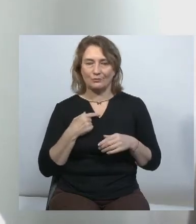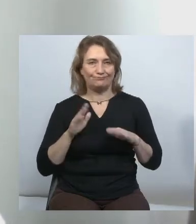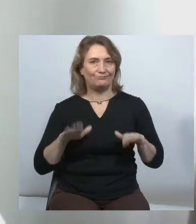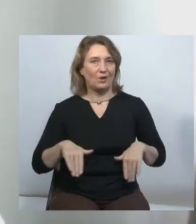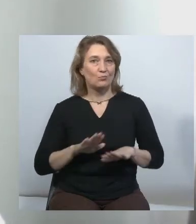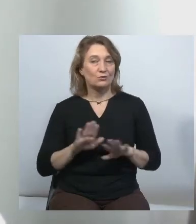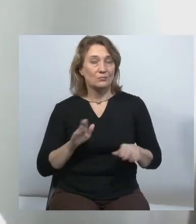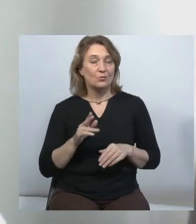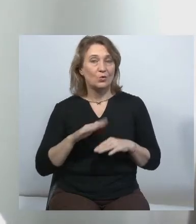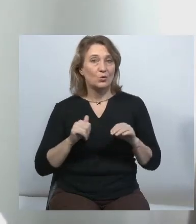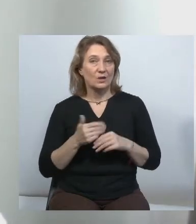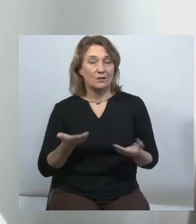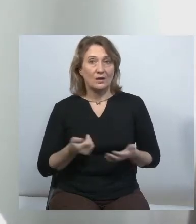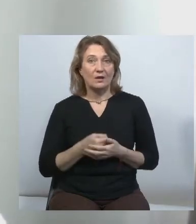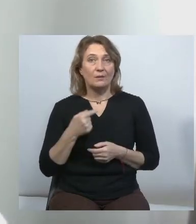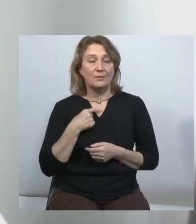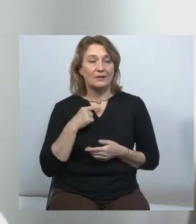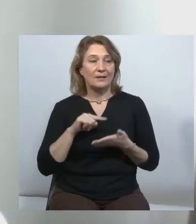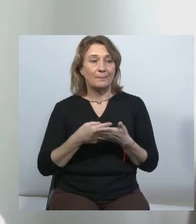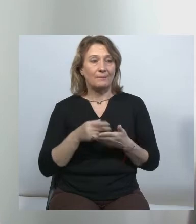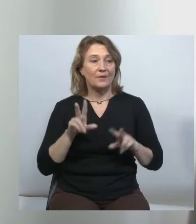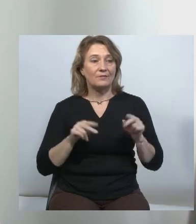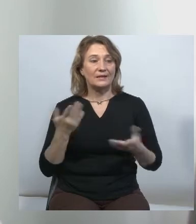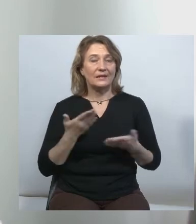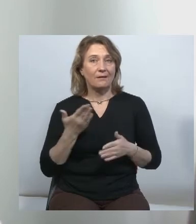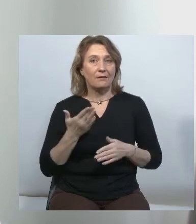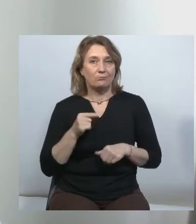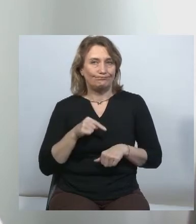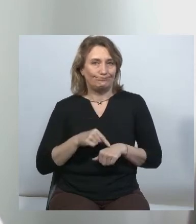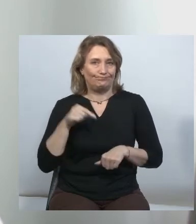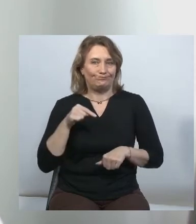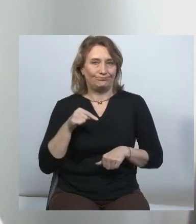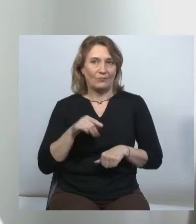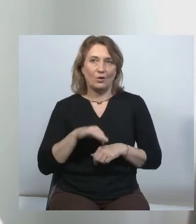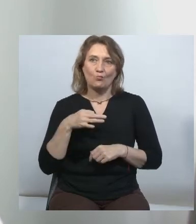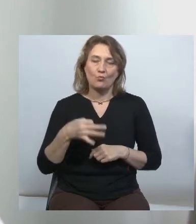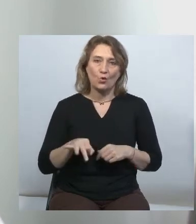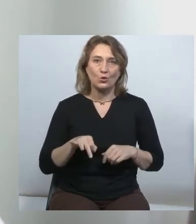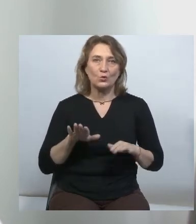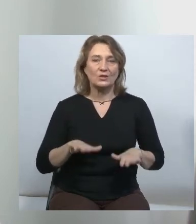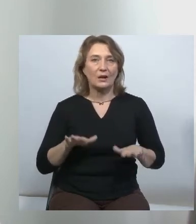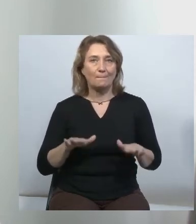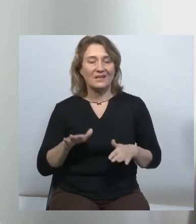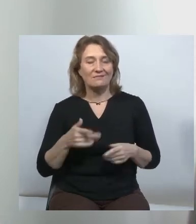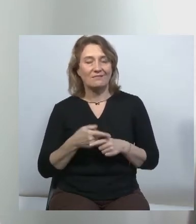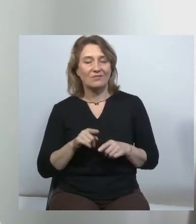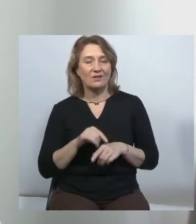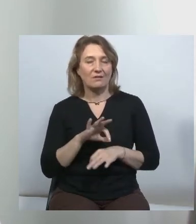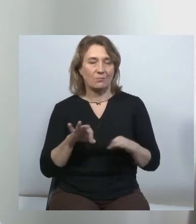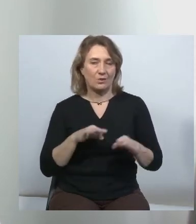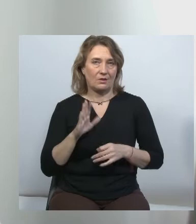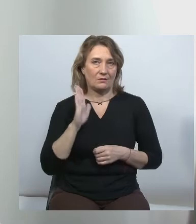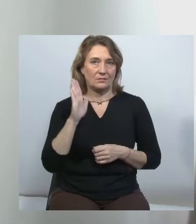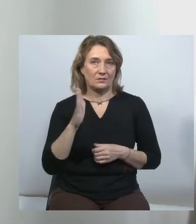протидія лише твердить, на яке болюче місце цей проєкт наступає. А, власне кажучи,